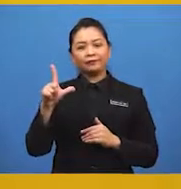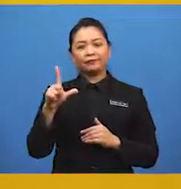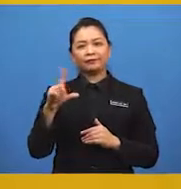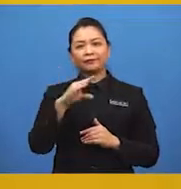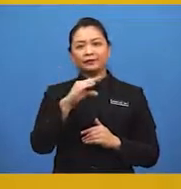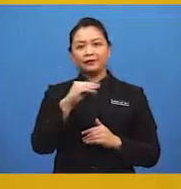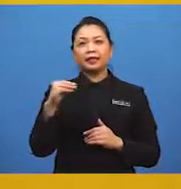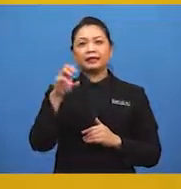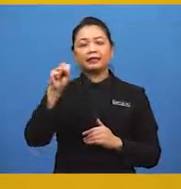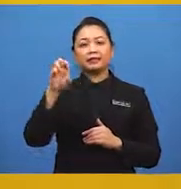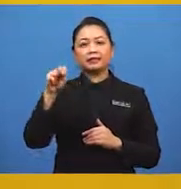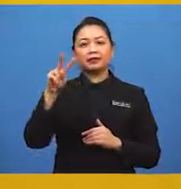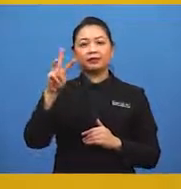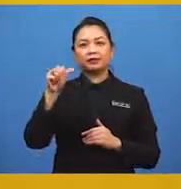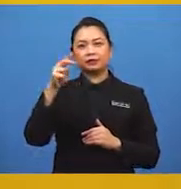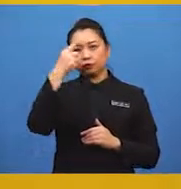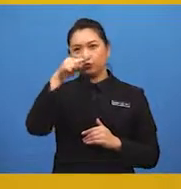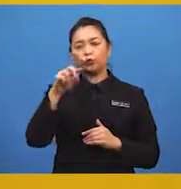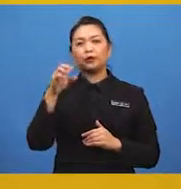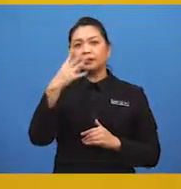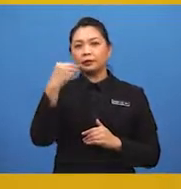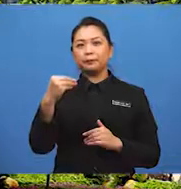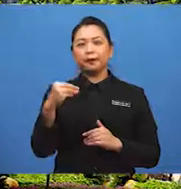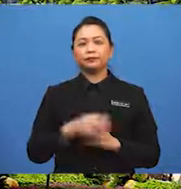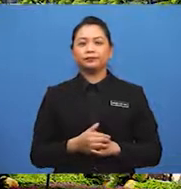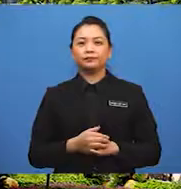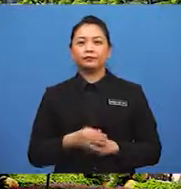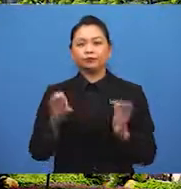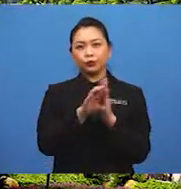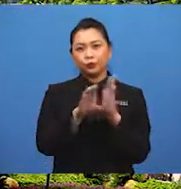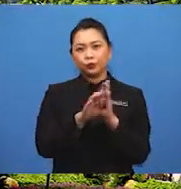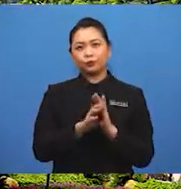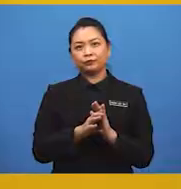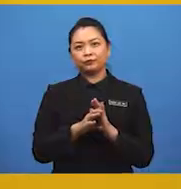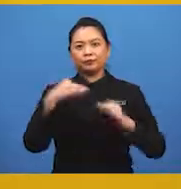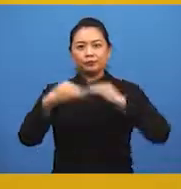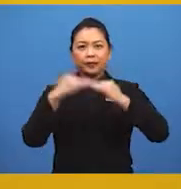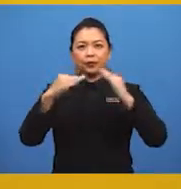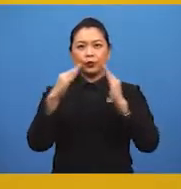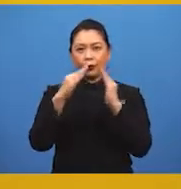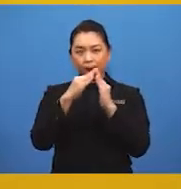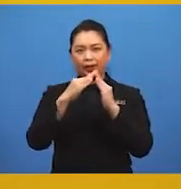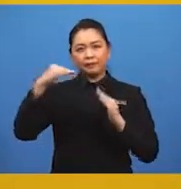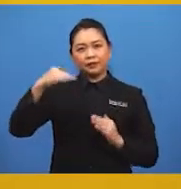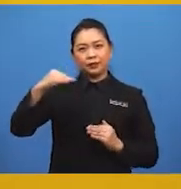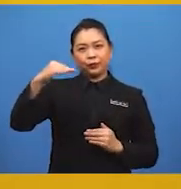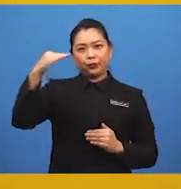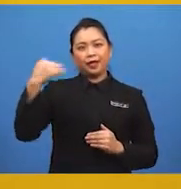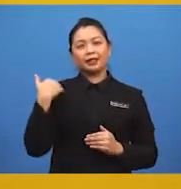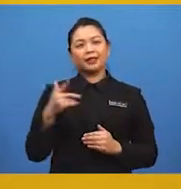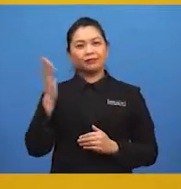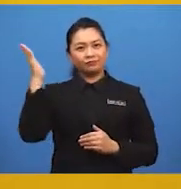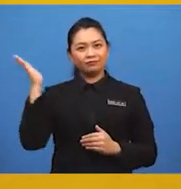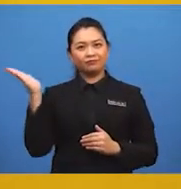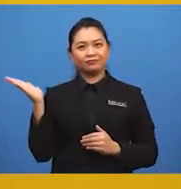Lumpur dan bandar senawang untuk serembrang. Contohnya, pembinaan rumah bangsa puri adalah